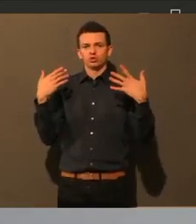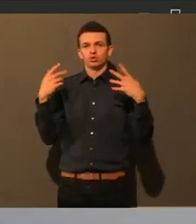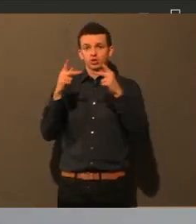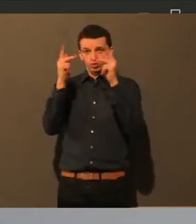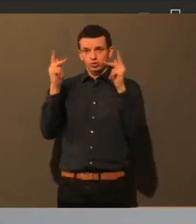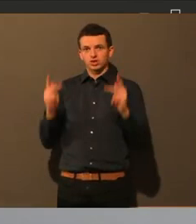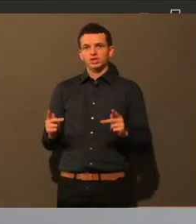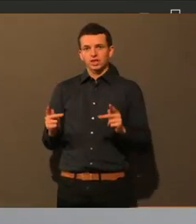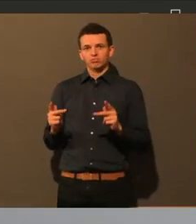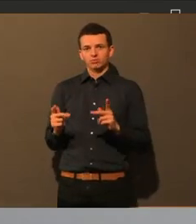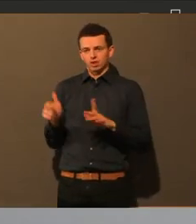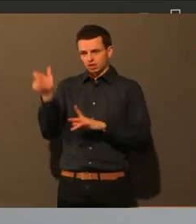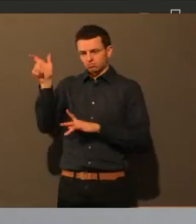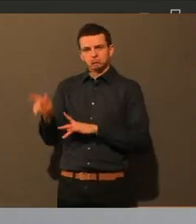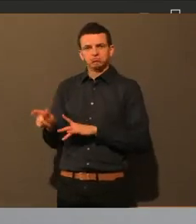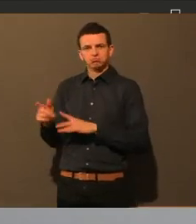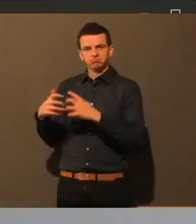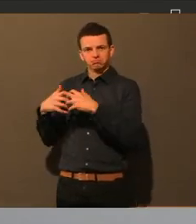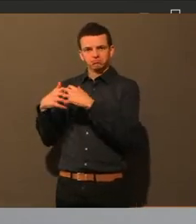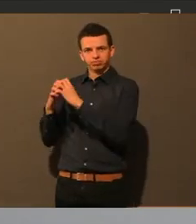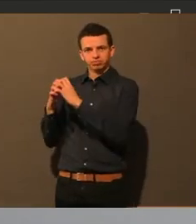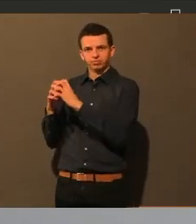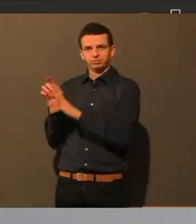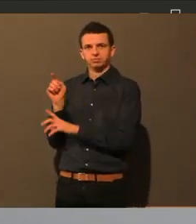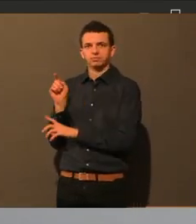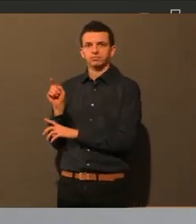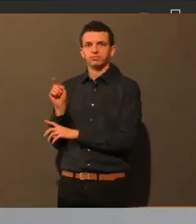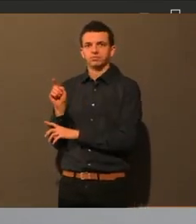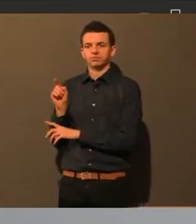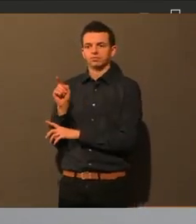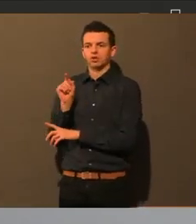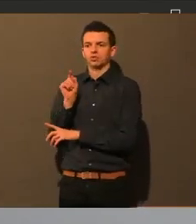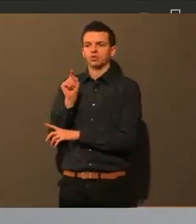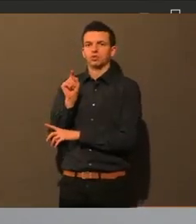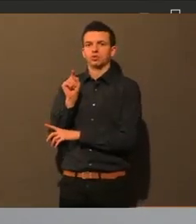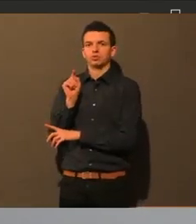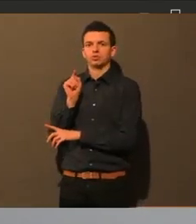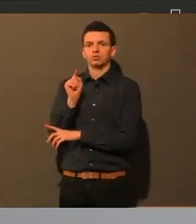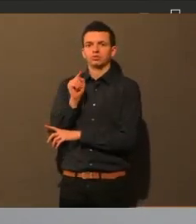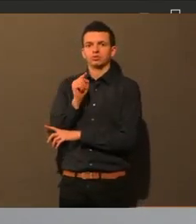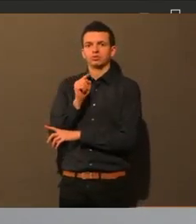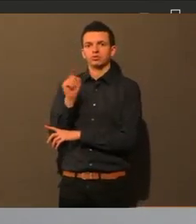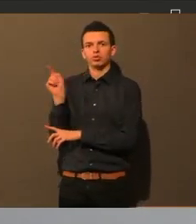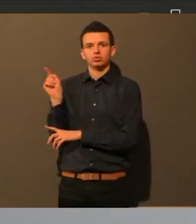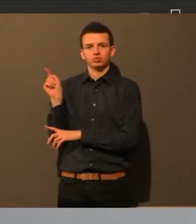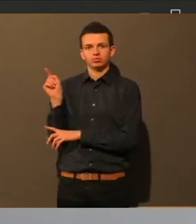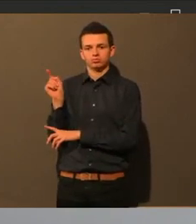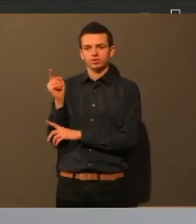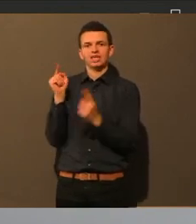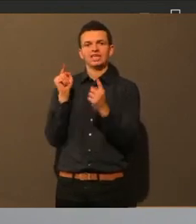Und da kann man dann praktisch für jedes Klassenzimmer für 200 Euro ausstatten.